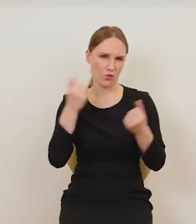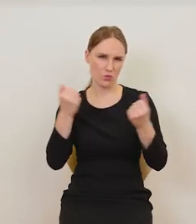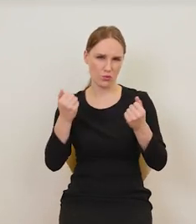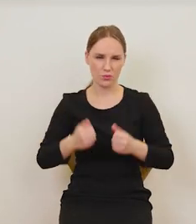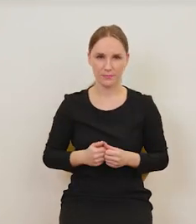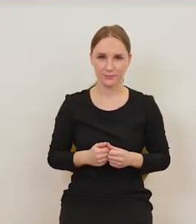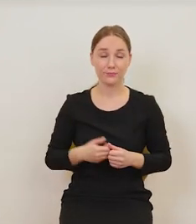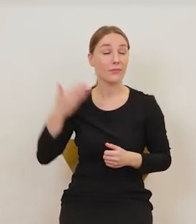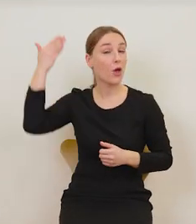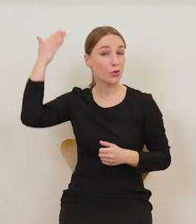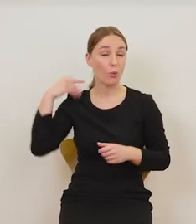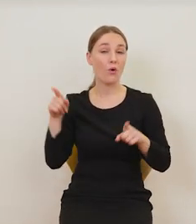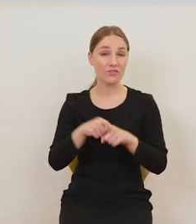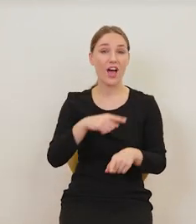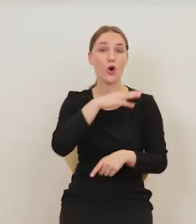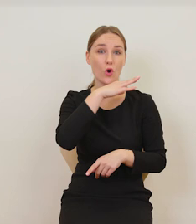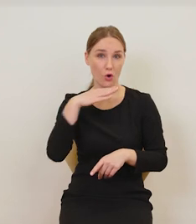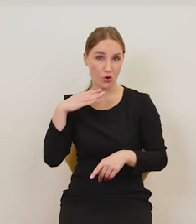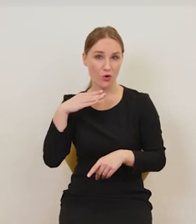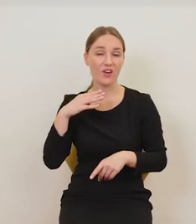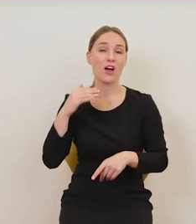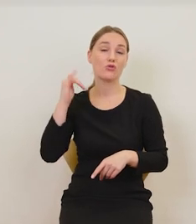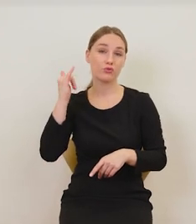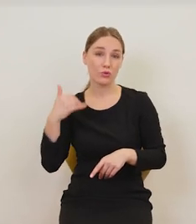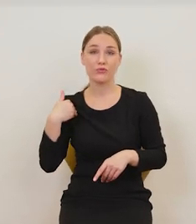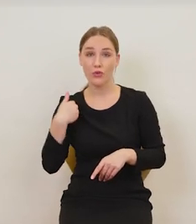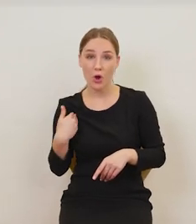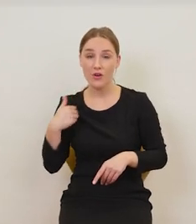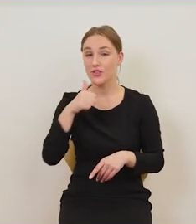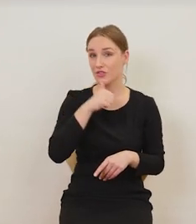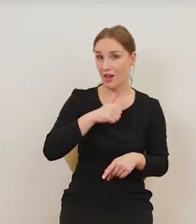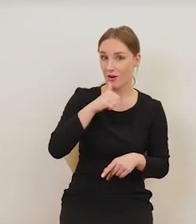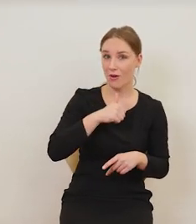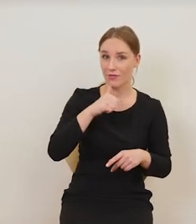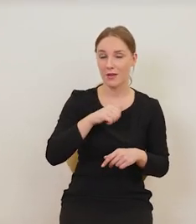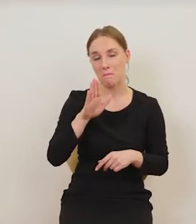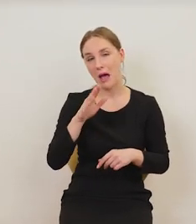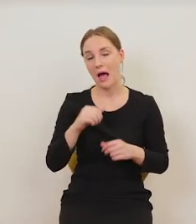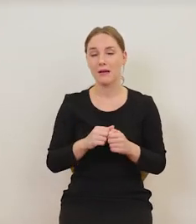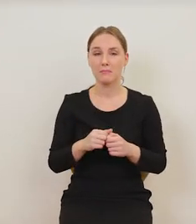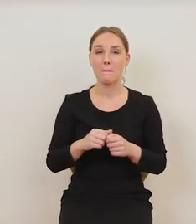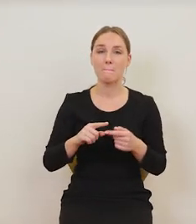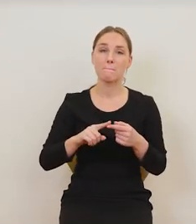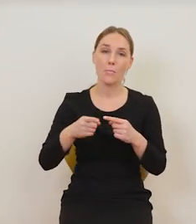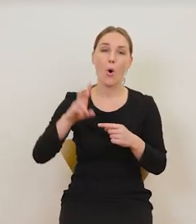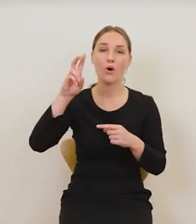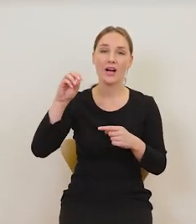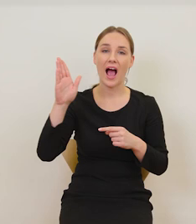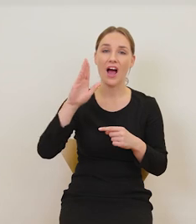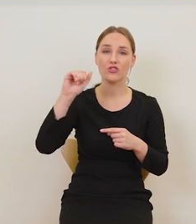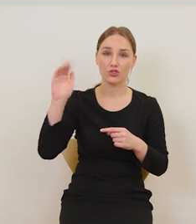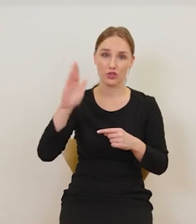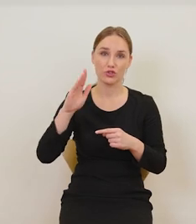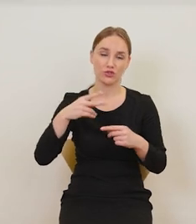Za nim tło, również kolorowe, takie żółto, fioletowo, zielone. Więc takie miał po tym haszyszu